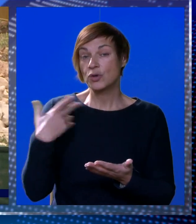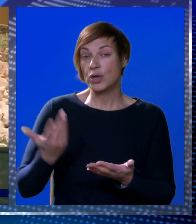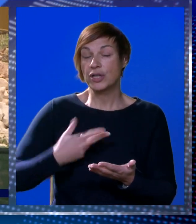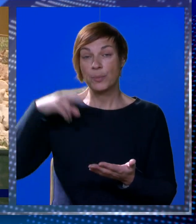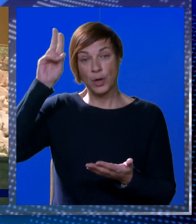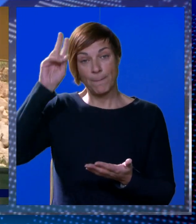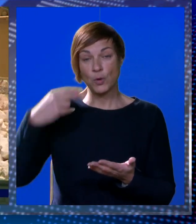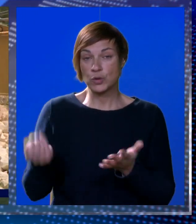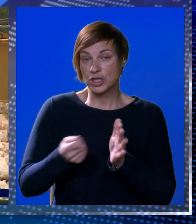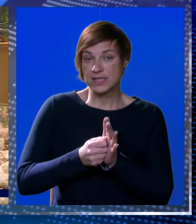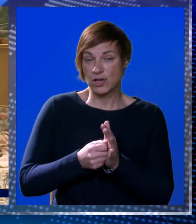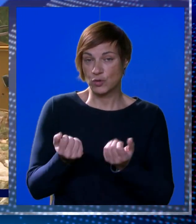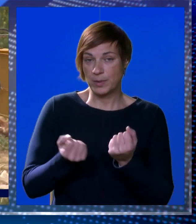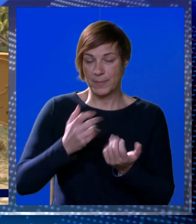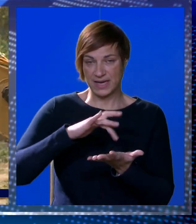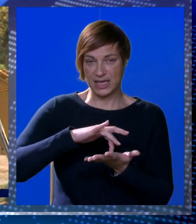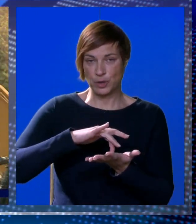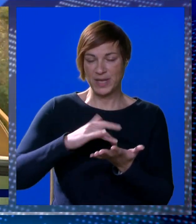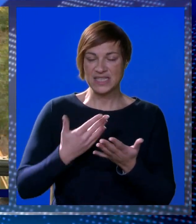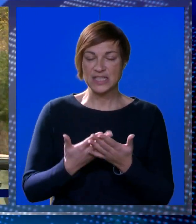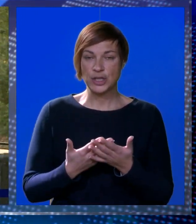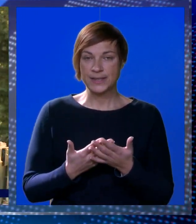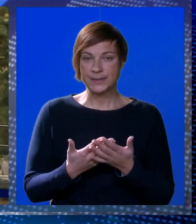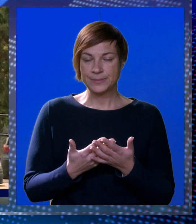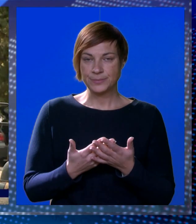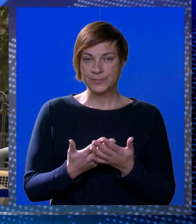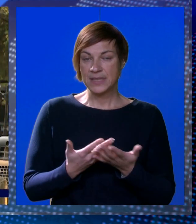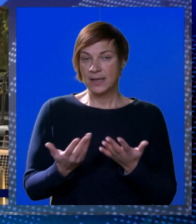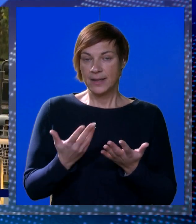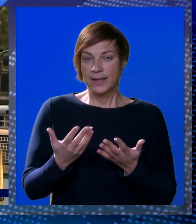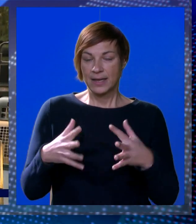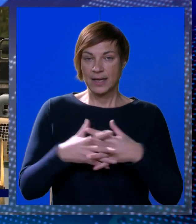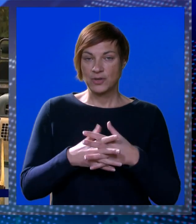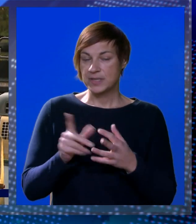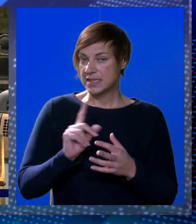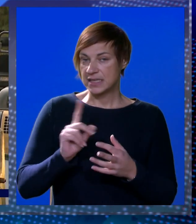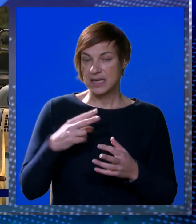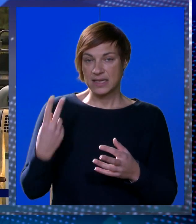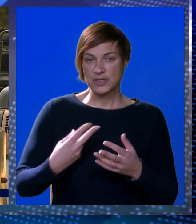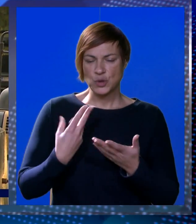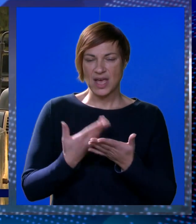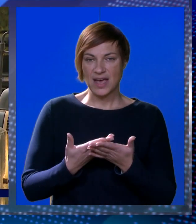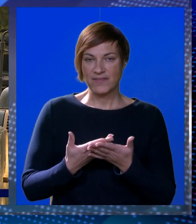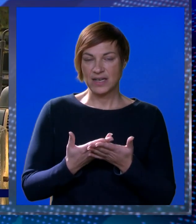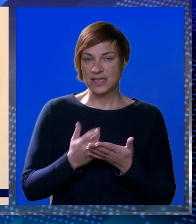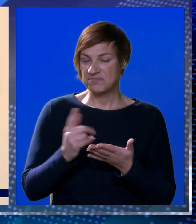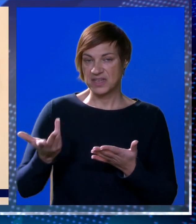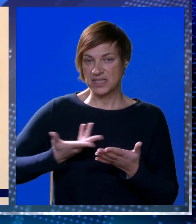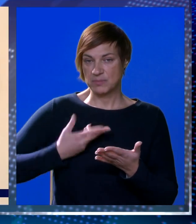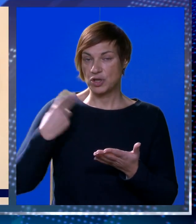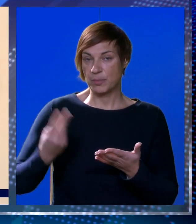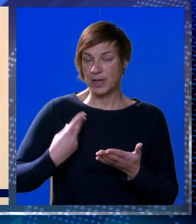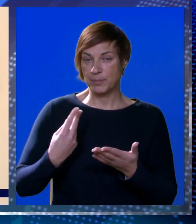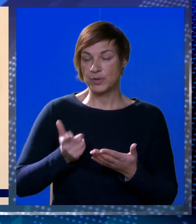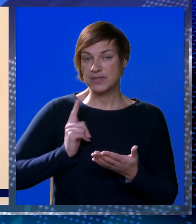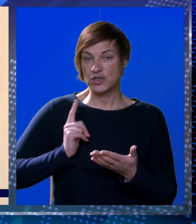koje je dobio mogućnost da otkupi to parking mjesto. Kako se iz grada nisu očitovali, nismo dobili